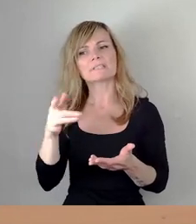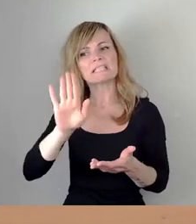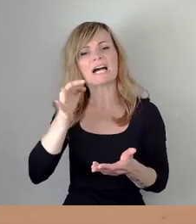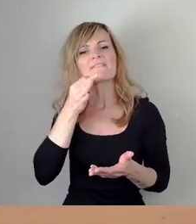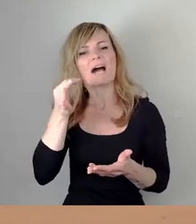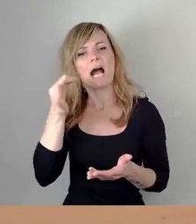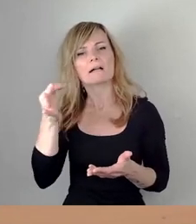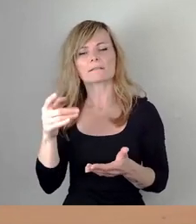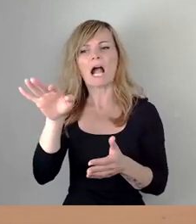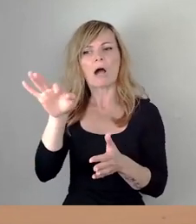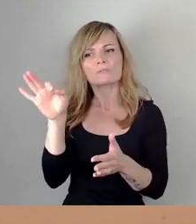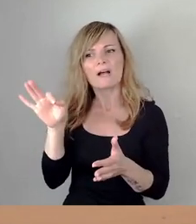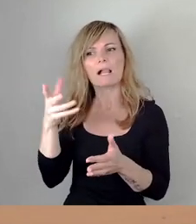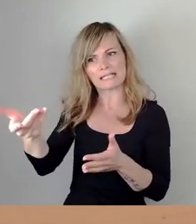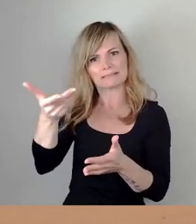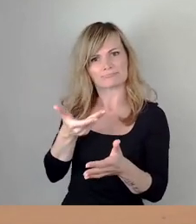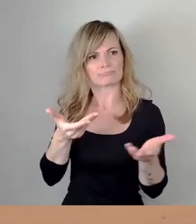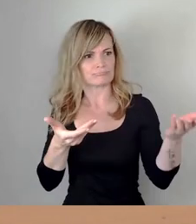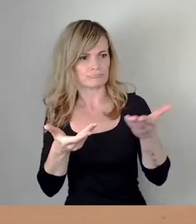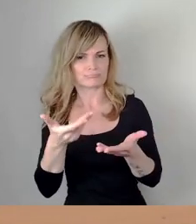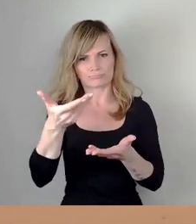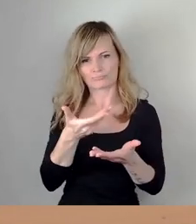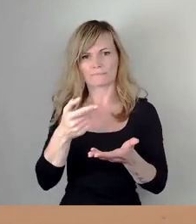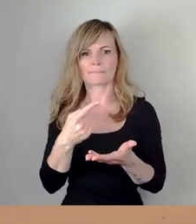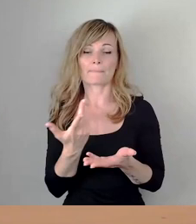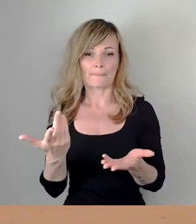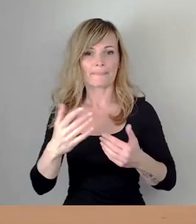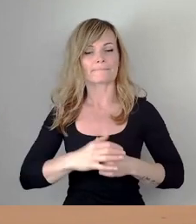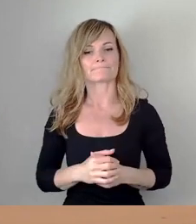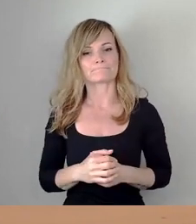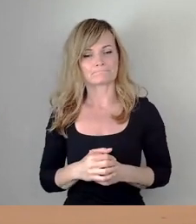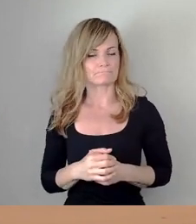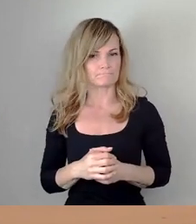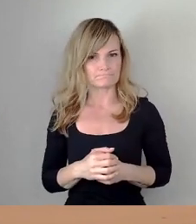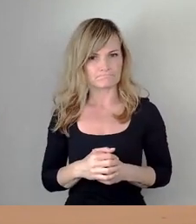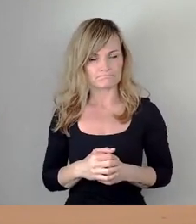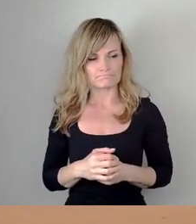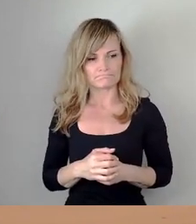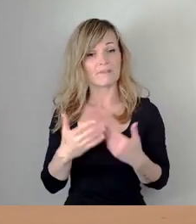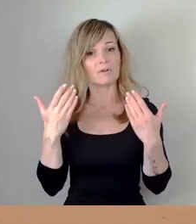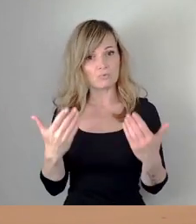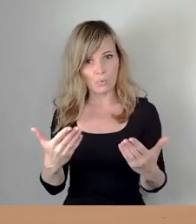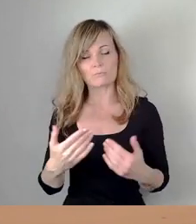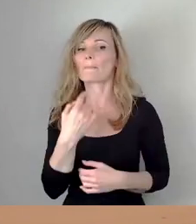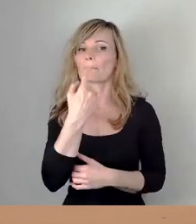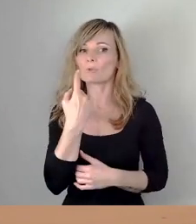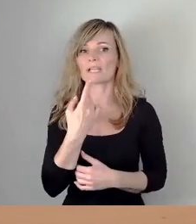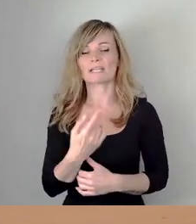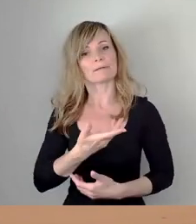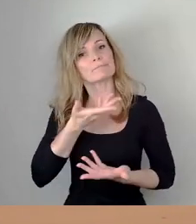wurden, sie hier auch im Stadtrat mündlich vorzutragen. Und ich darf